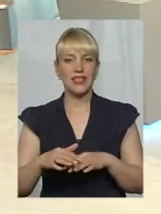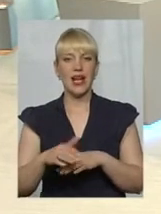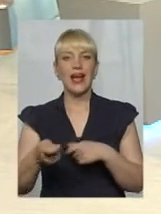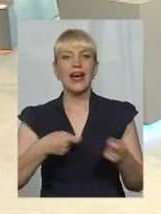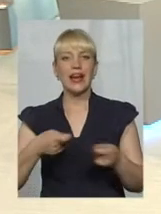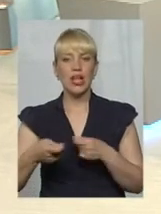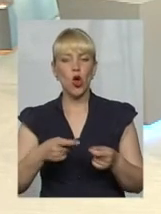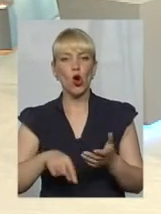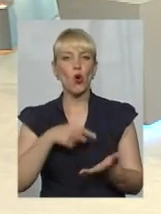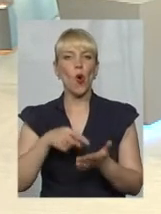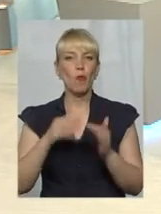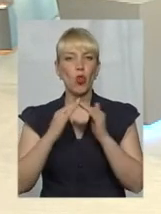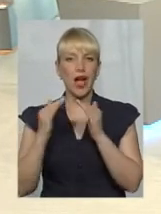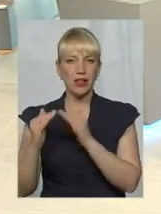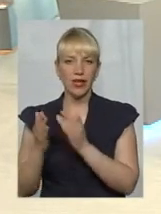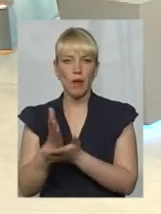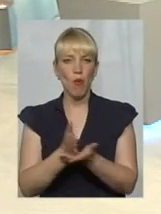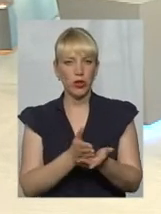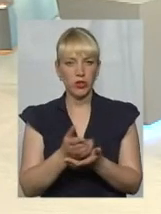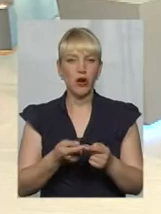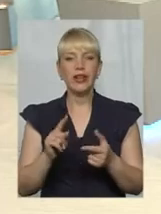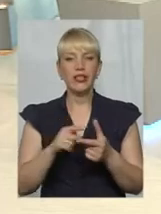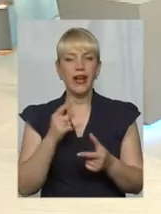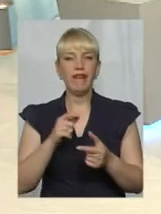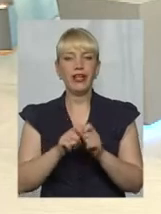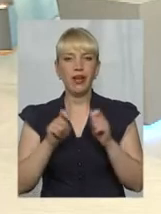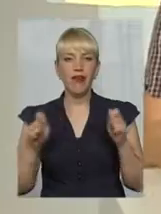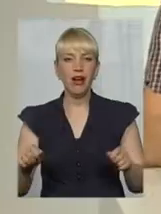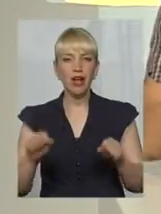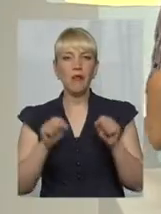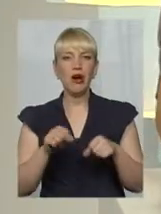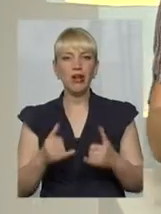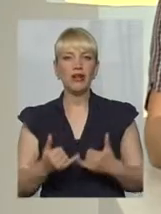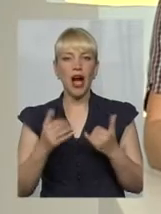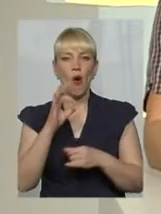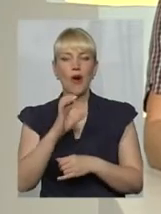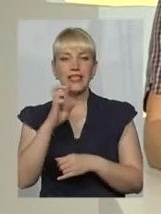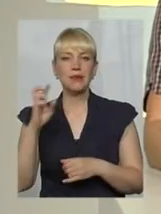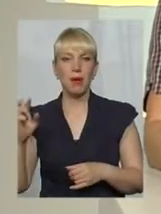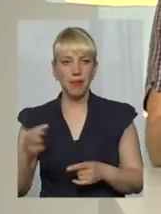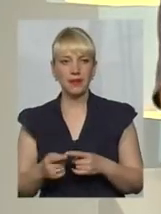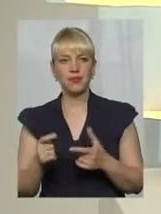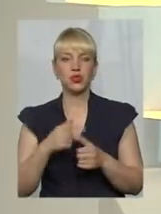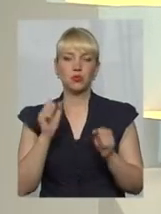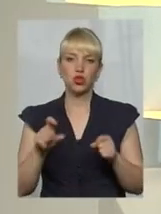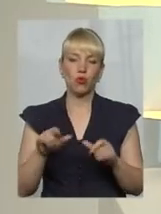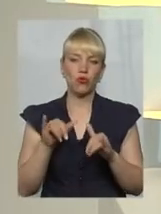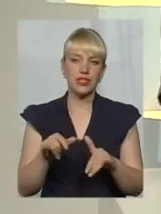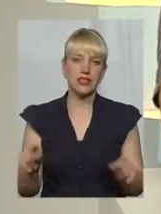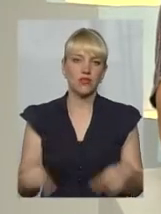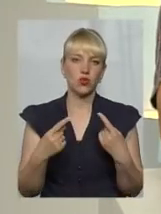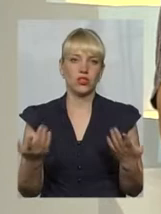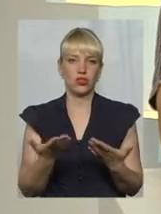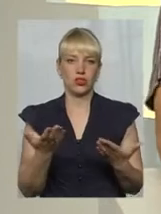будемо його так називати, можливо, чи відкриваються нові можливості для ОСББ, можливо створення нових ОСББ, можливо діючі десь